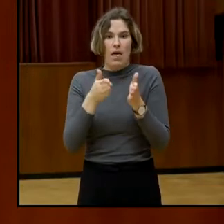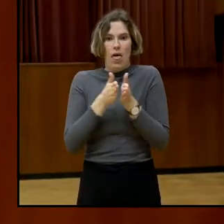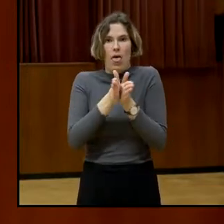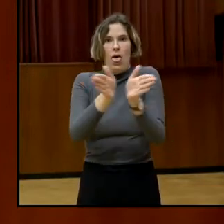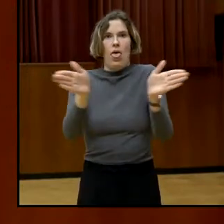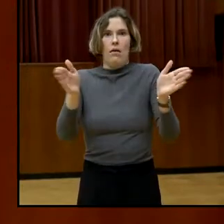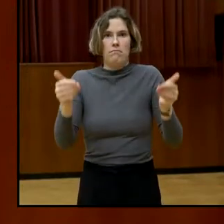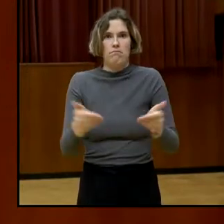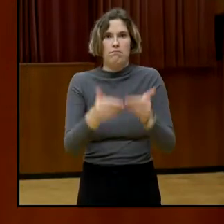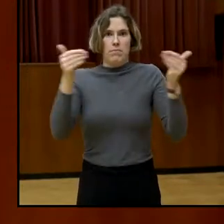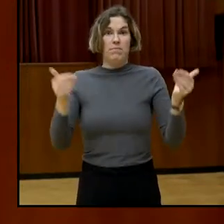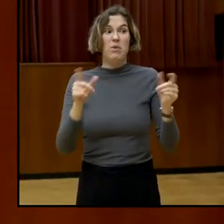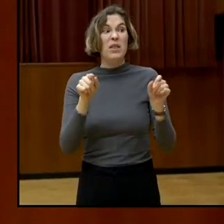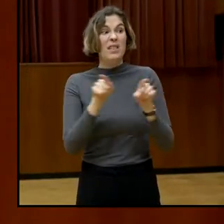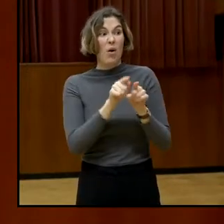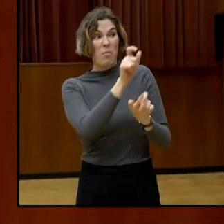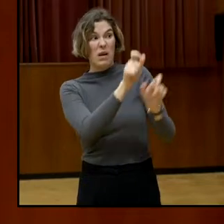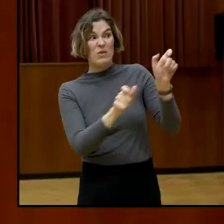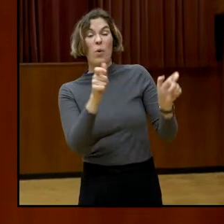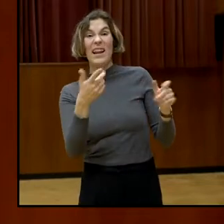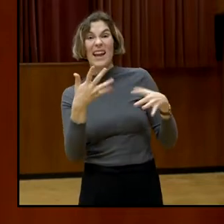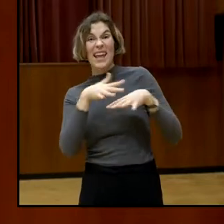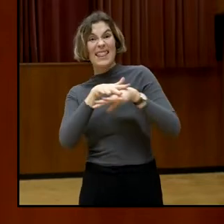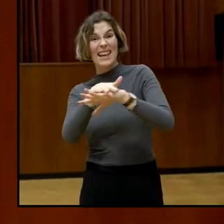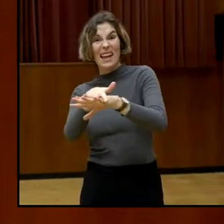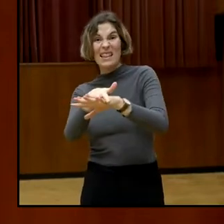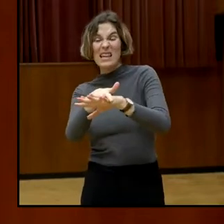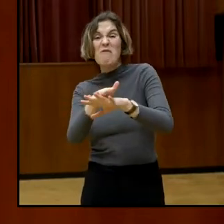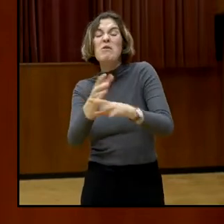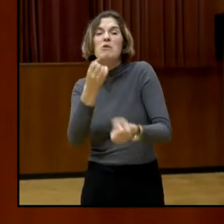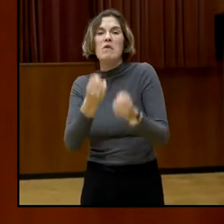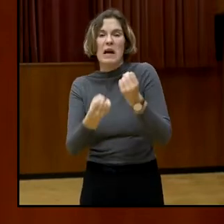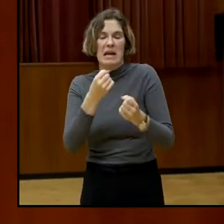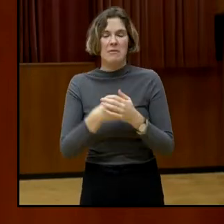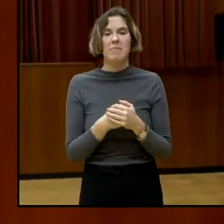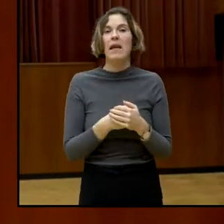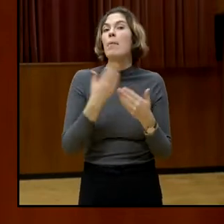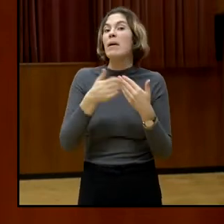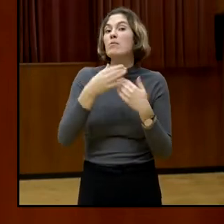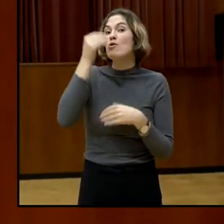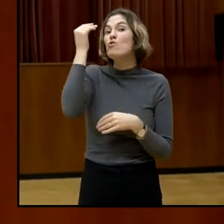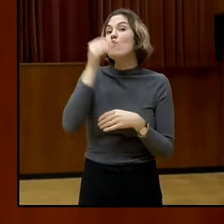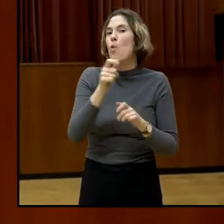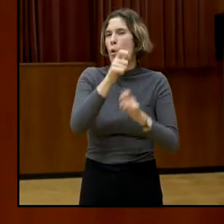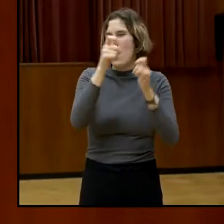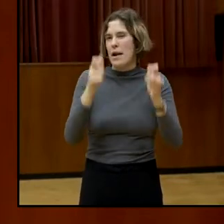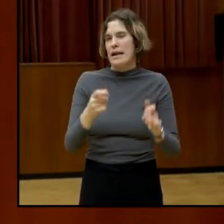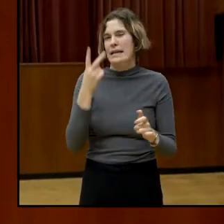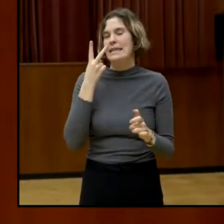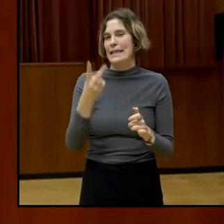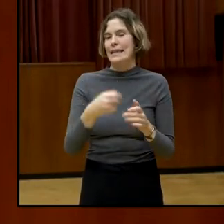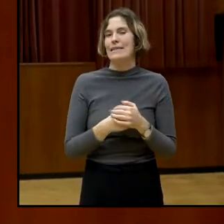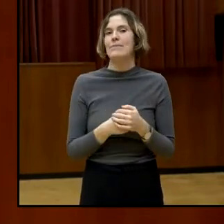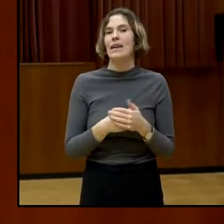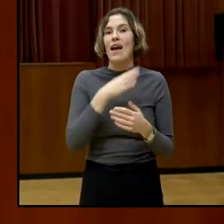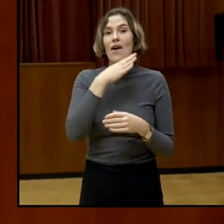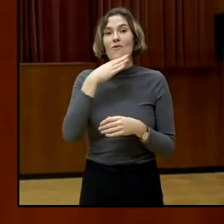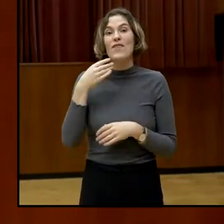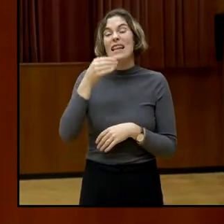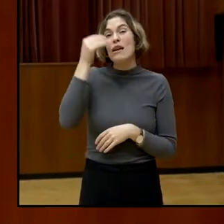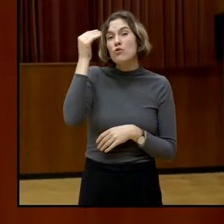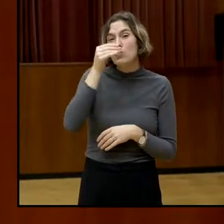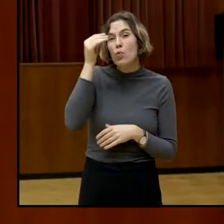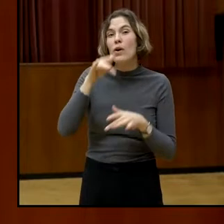Deutlich merkt man das zum Beispiel in Schulen. In vielen Wiener Schulen ist der Anteil an Nicht-ÖsterreicherInnen 60,